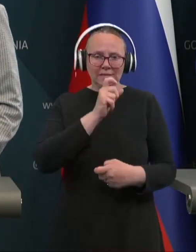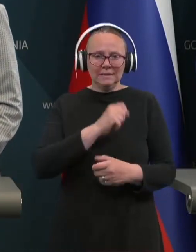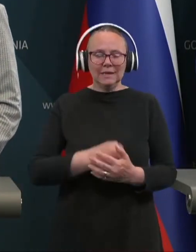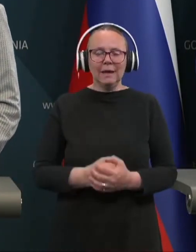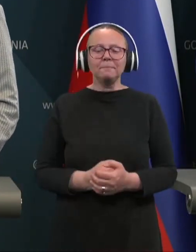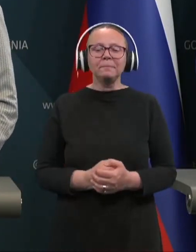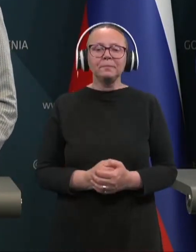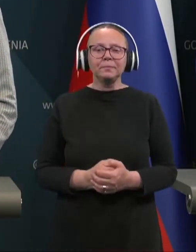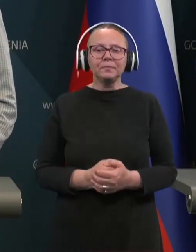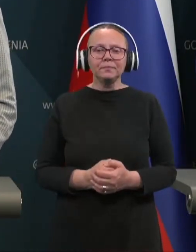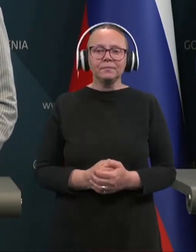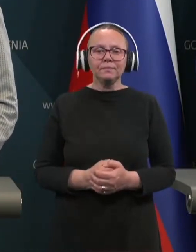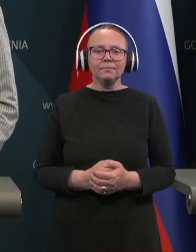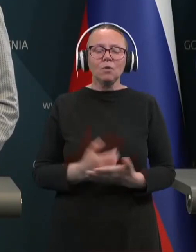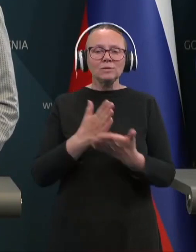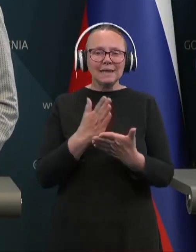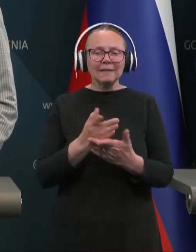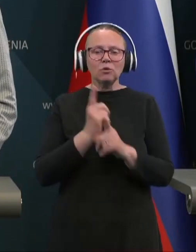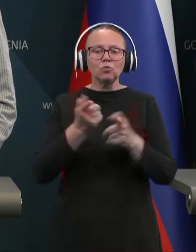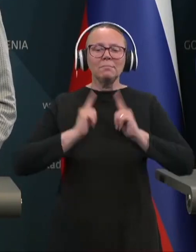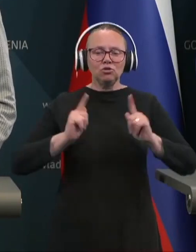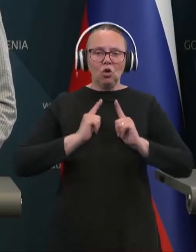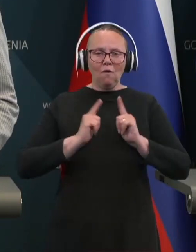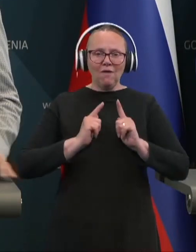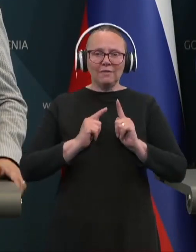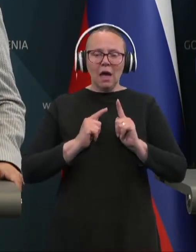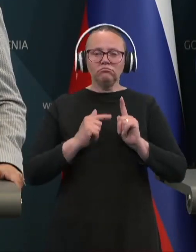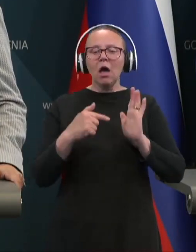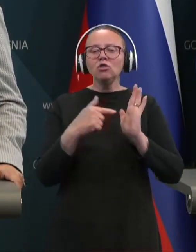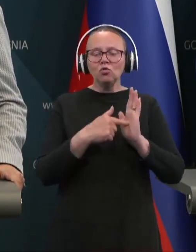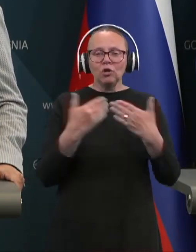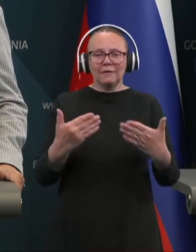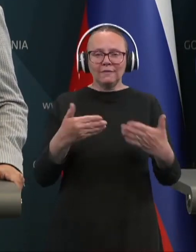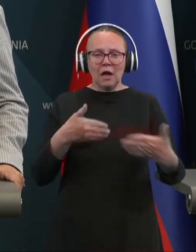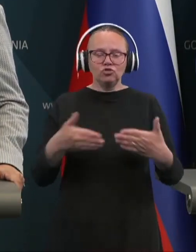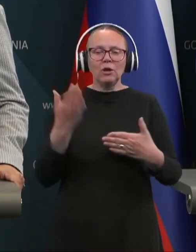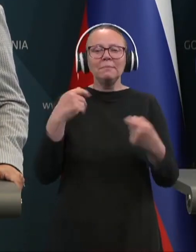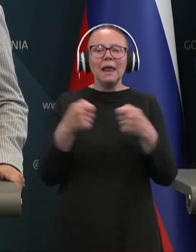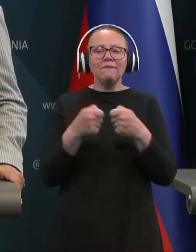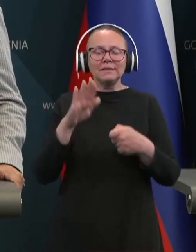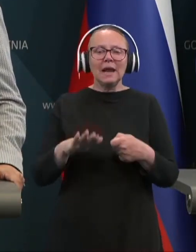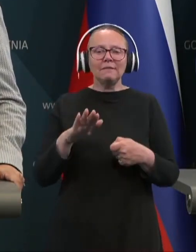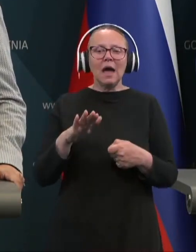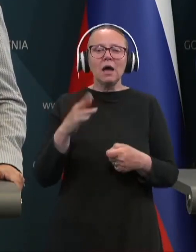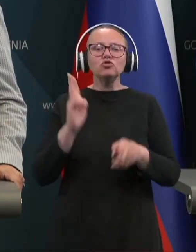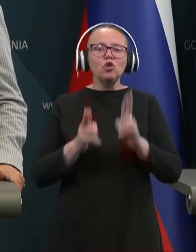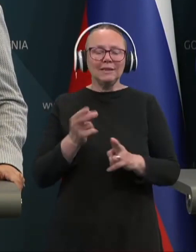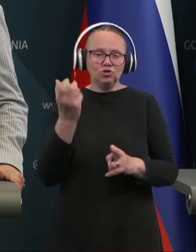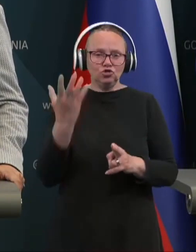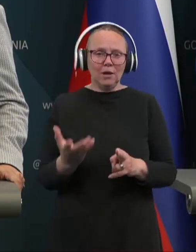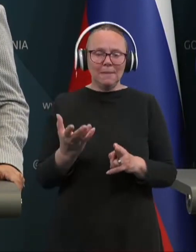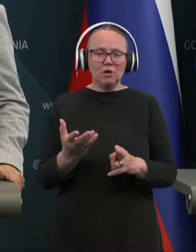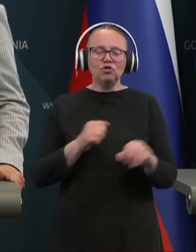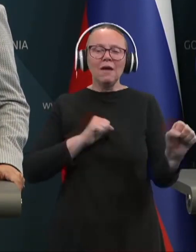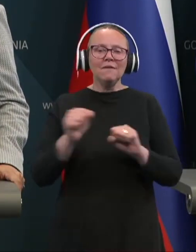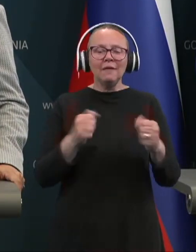Osrednja in tudi pričakovana točka današnje seje je bila vezana na sodniške plače. Vlada